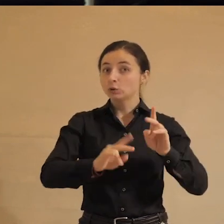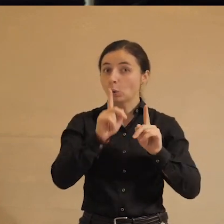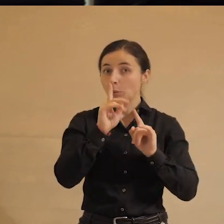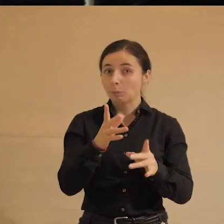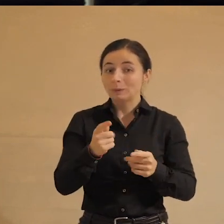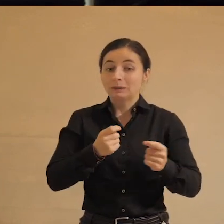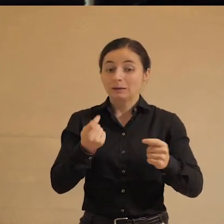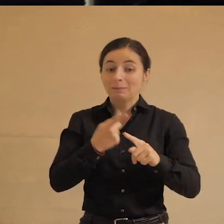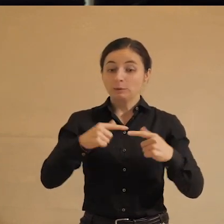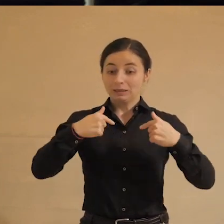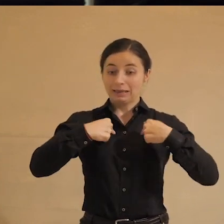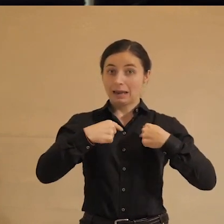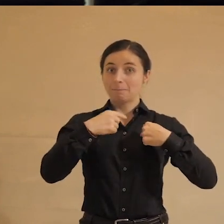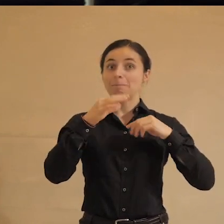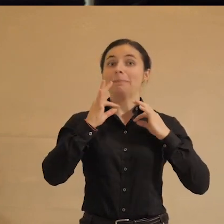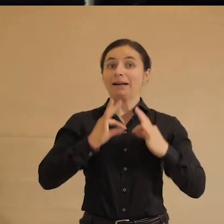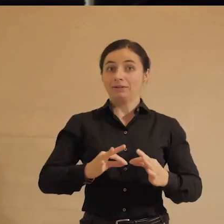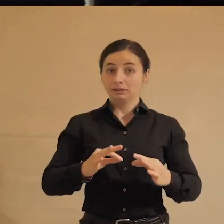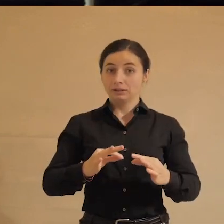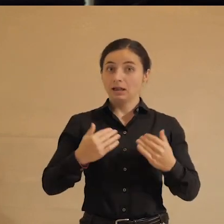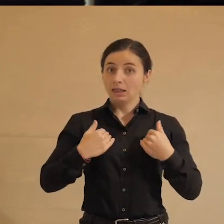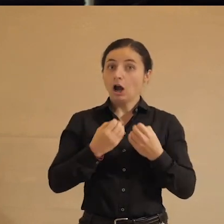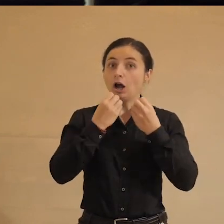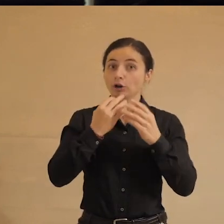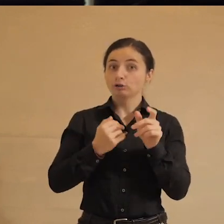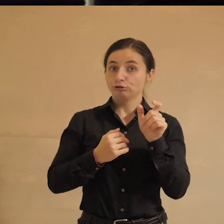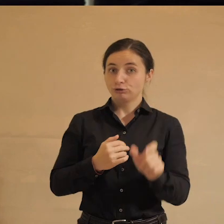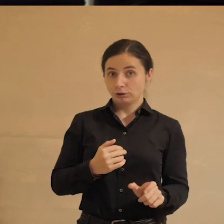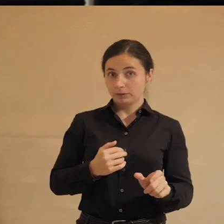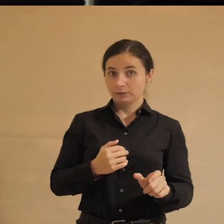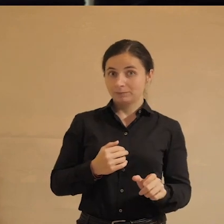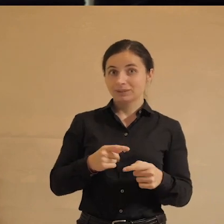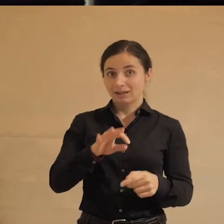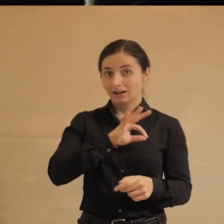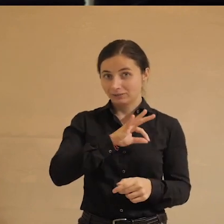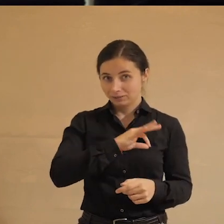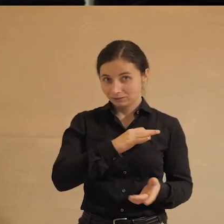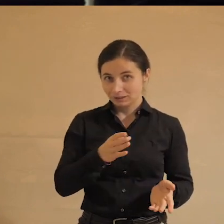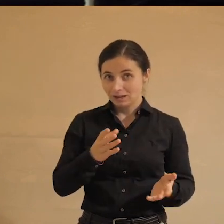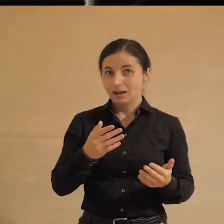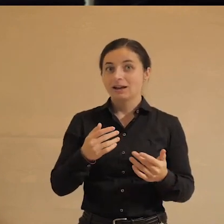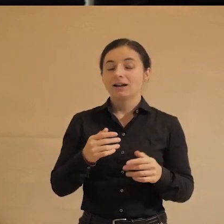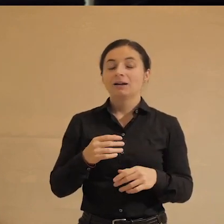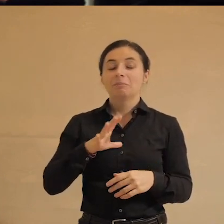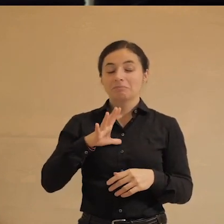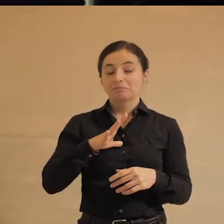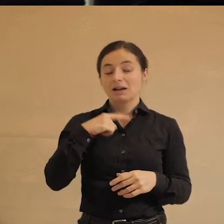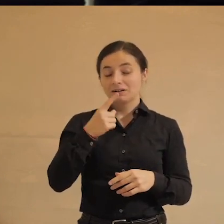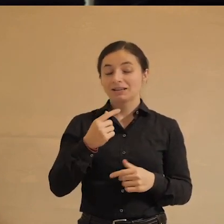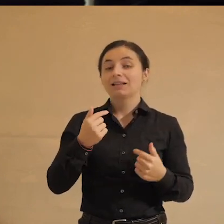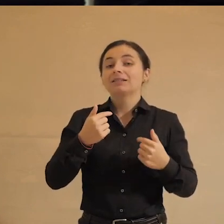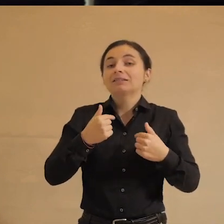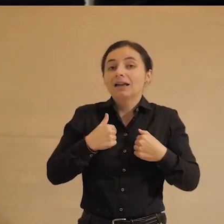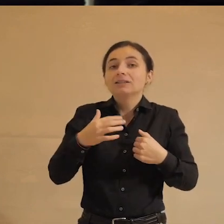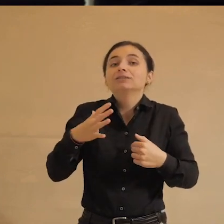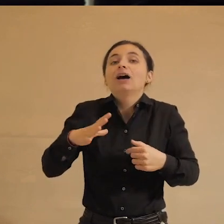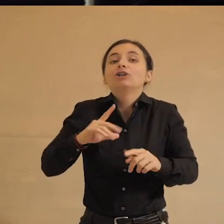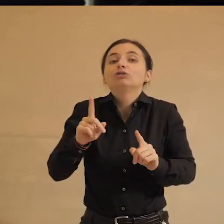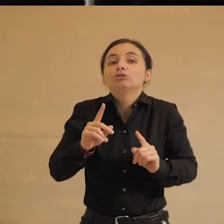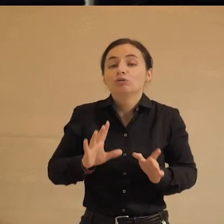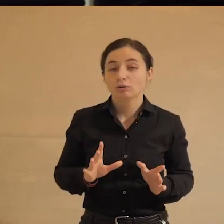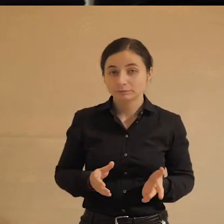что мы и так правильные. Мы-то хорошие люди, опять же, как в известном анекдоте, нас-то за что. Вот осознание этой